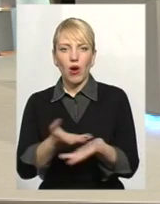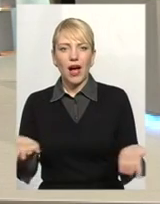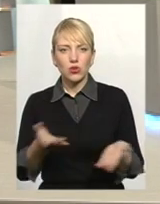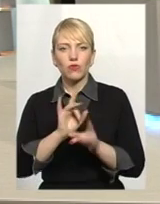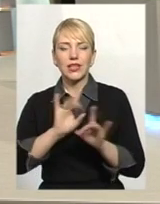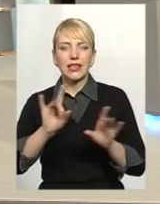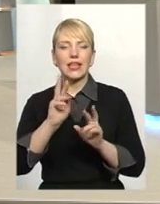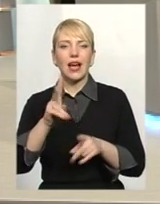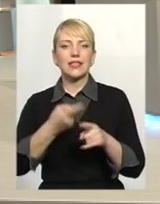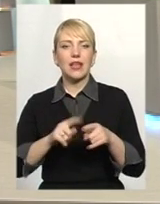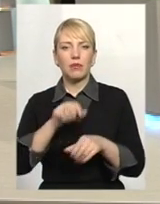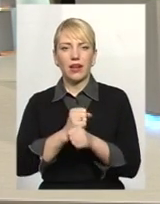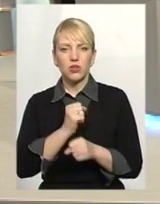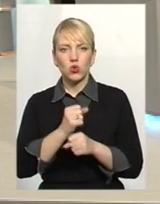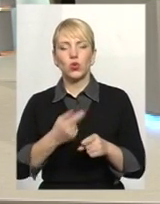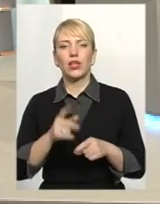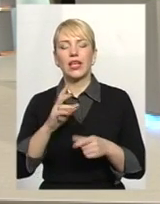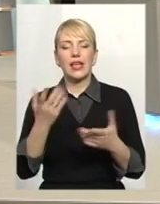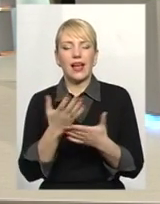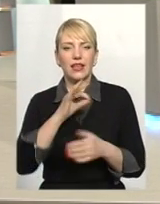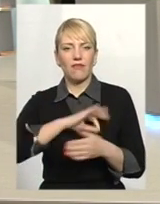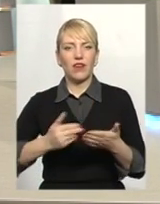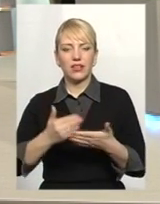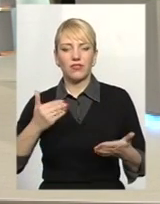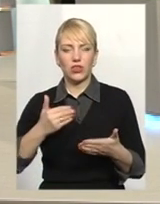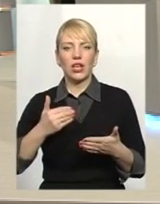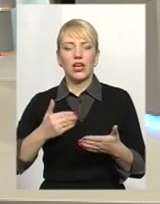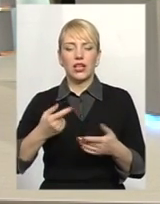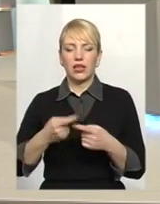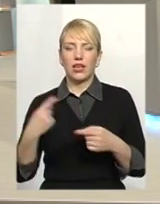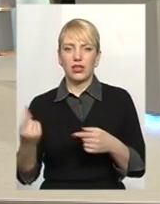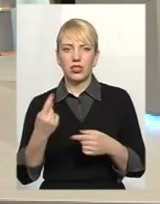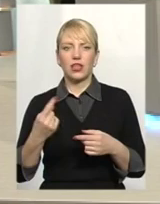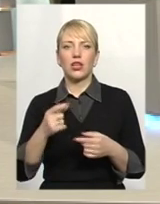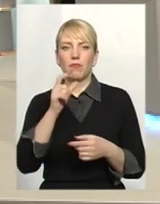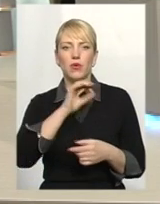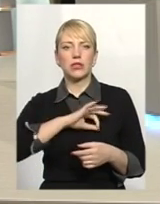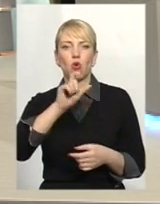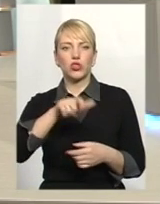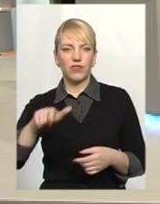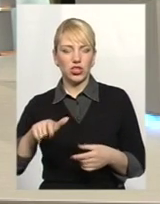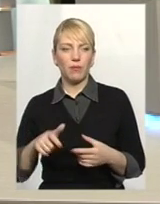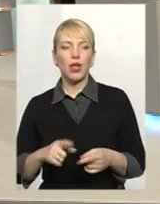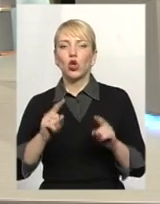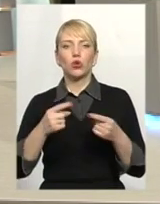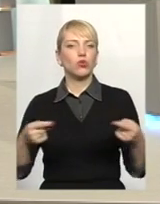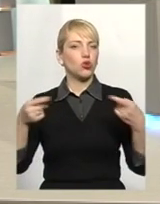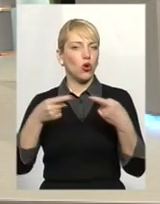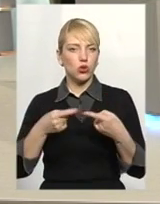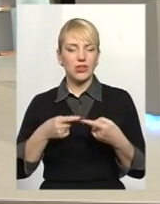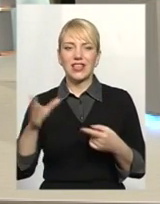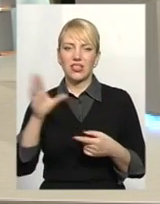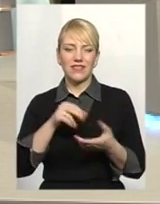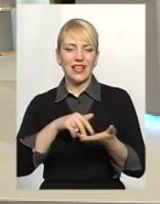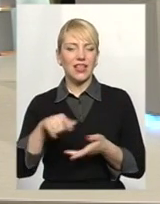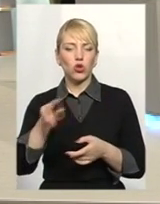працює і який від цього ефект усім, в тому числі, найперше, споживачам. Тому що, однозначно, все йде до